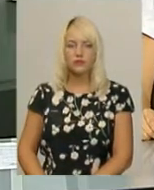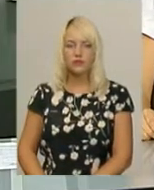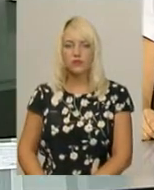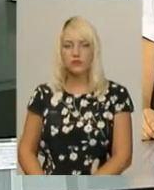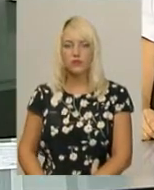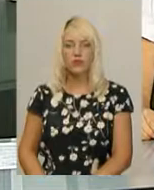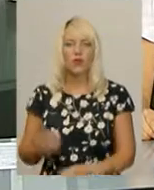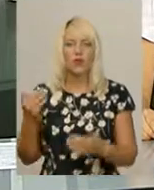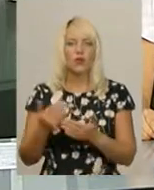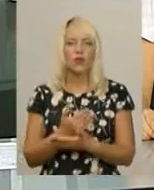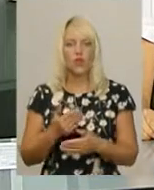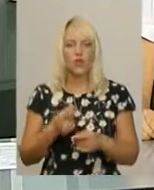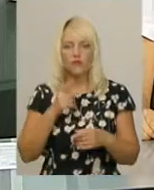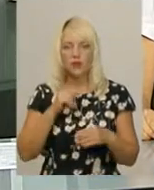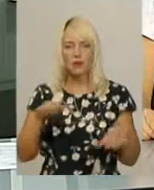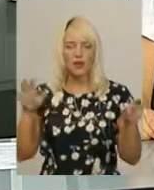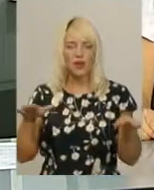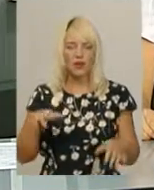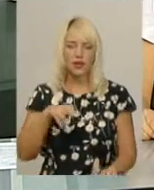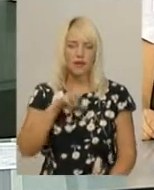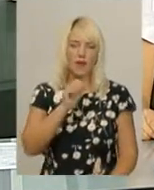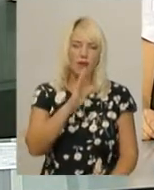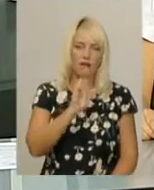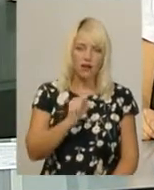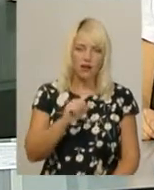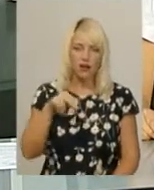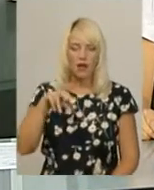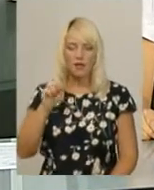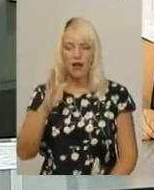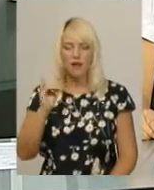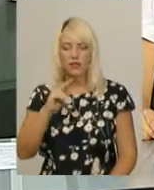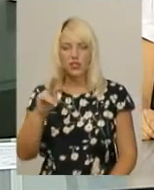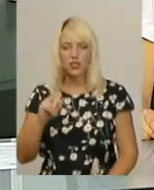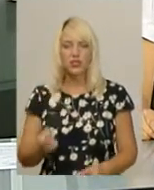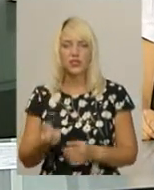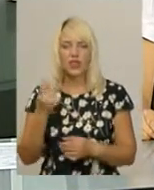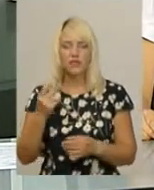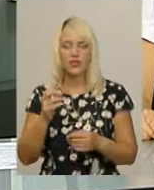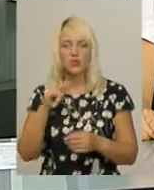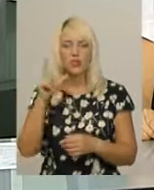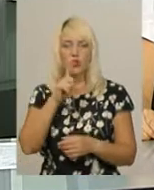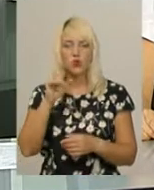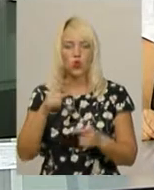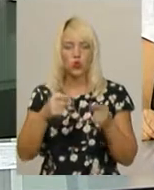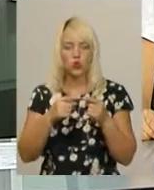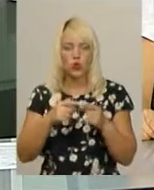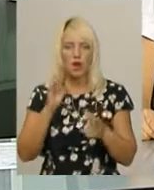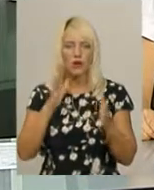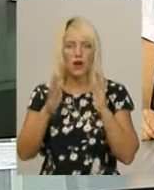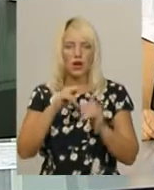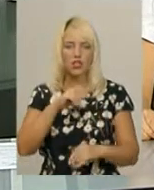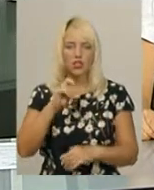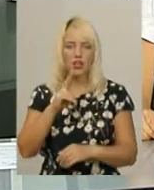Нові птахи Пава та Павич з'явилися у Хмельницькому зоокутку, що знаходиться у парку імені Михайла Чекмана.